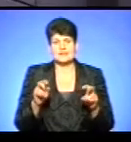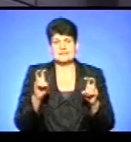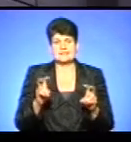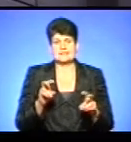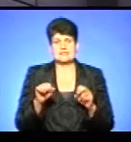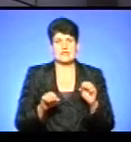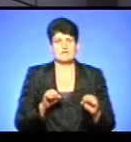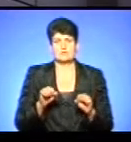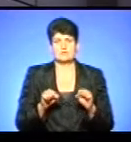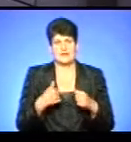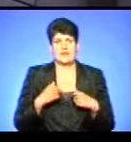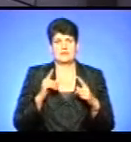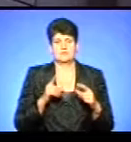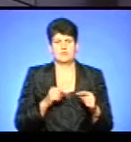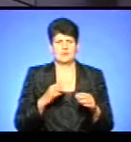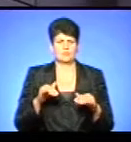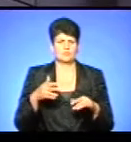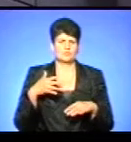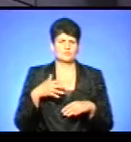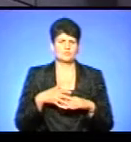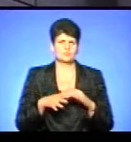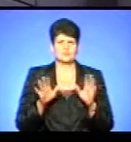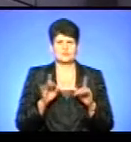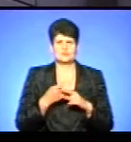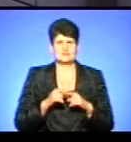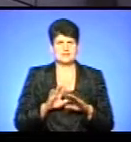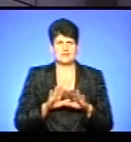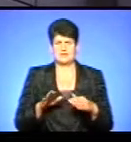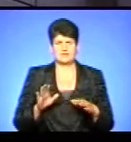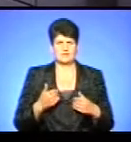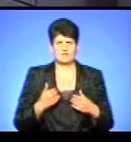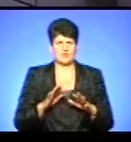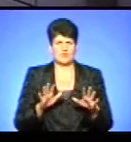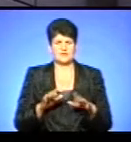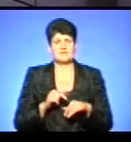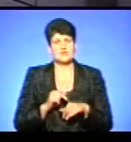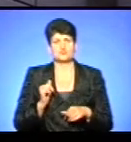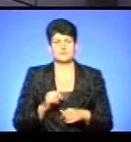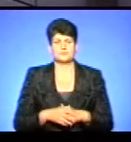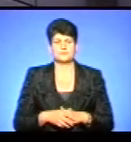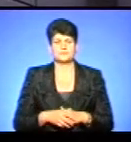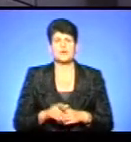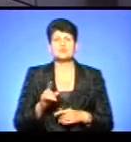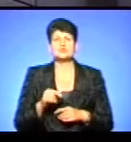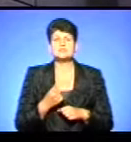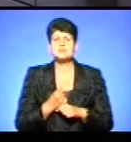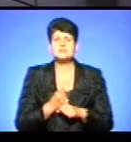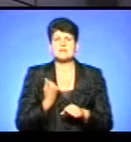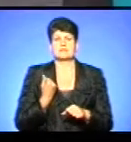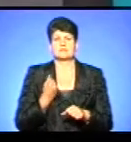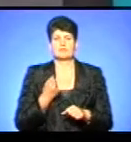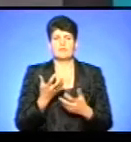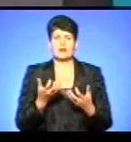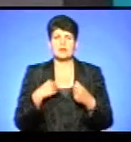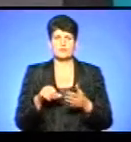велосипед, сказати, що я їду, але потім ти розумієш, що велосипед трошки не твоє. Треба просто відчути це. Що тебе змусило взагалі взяти участь